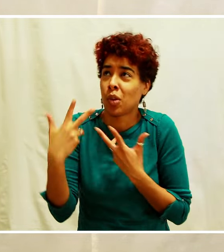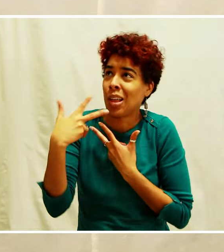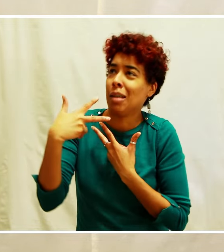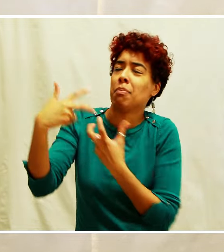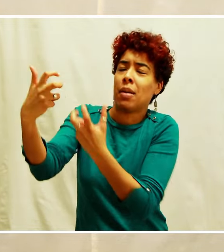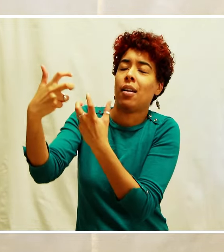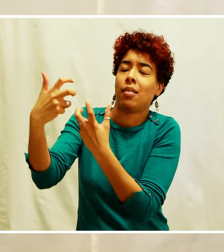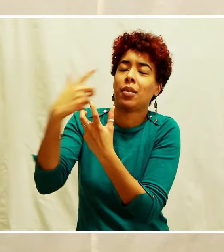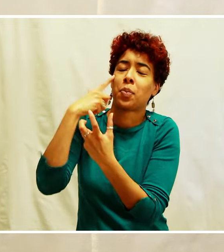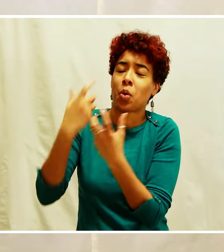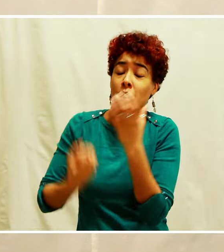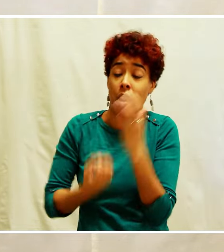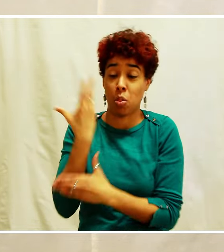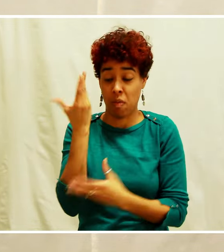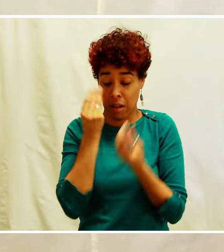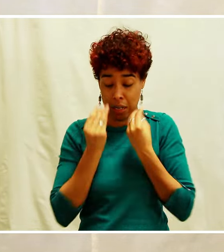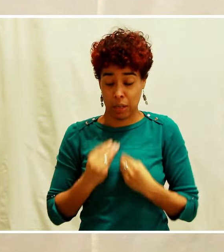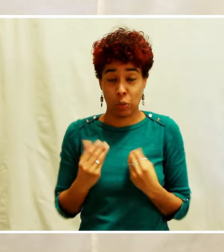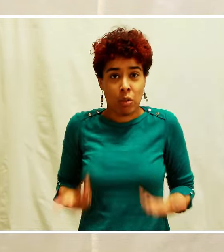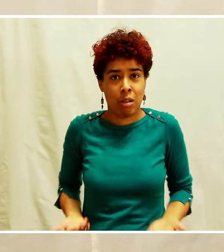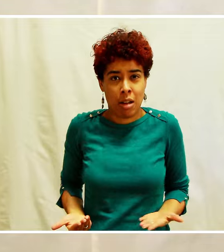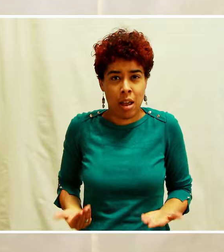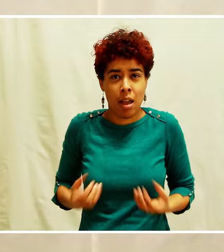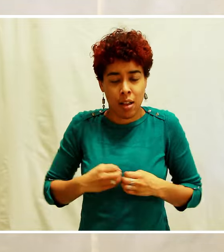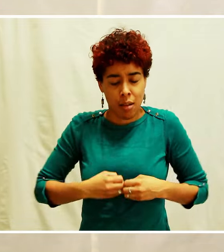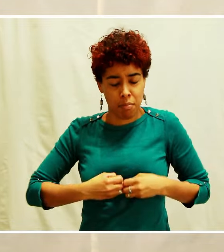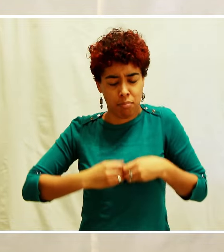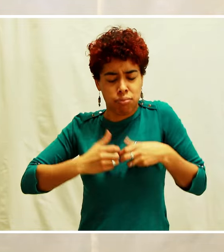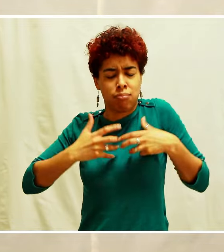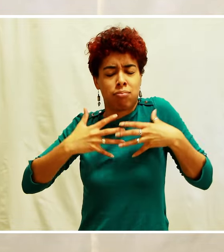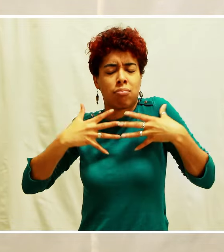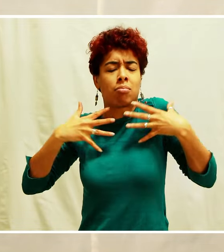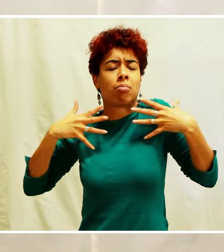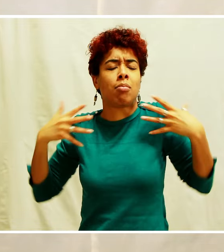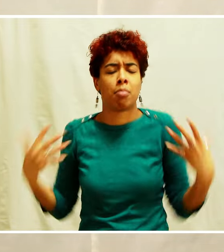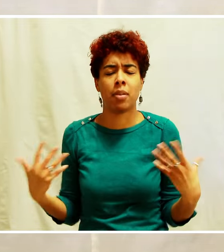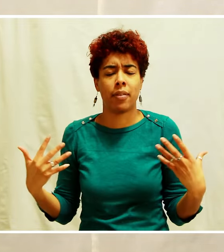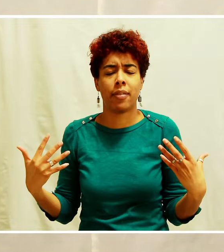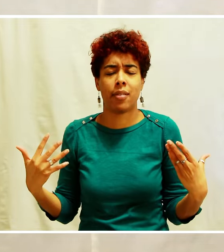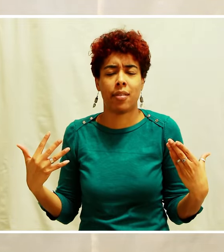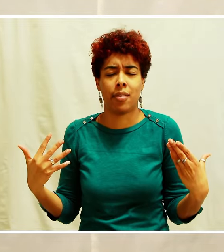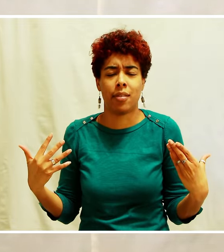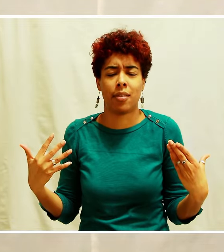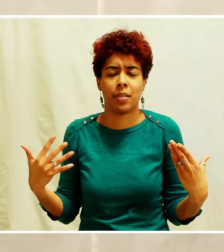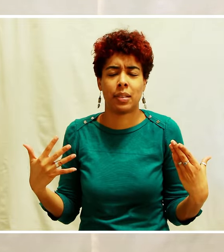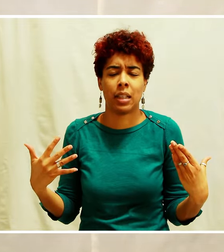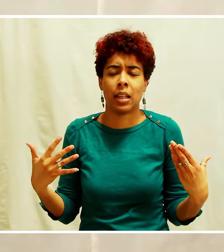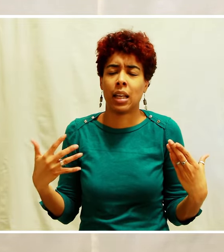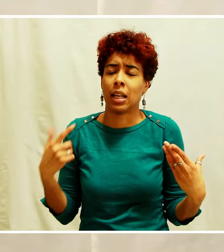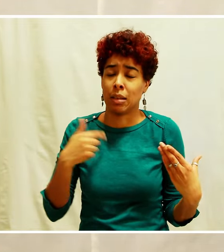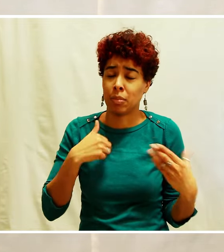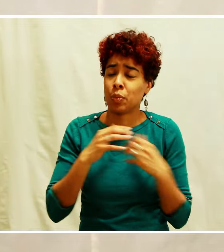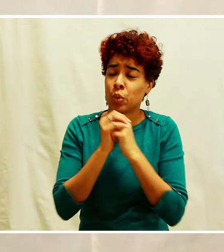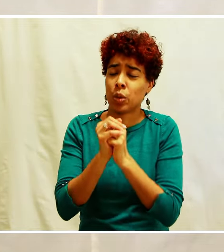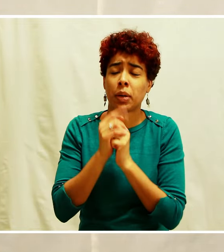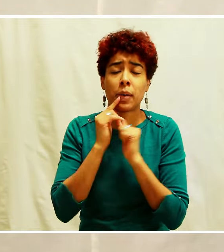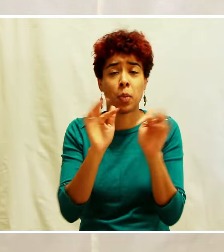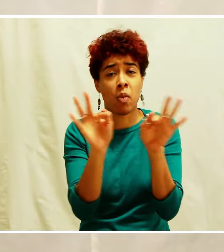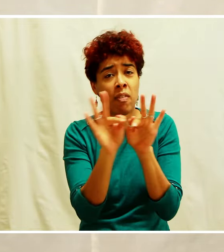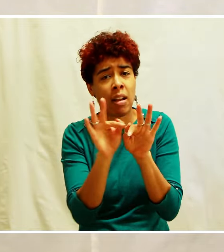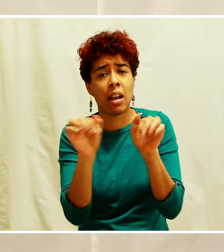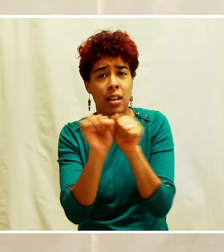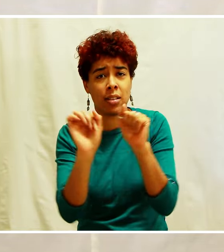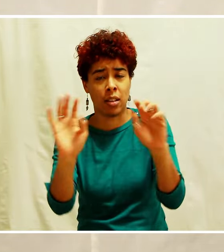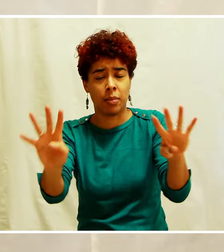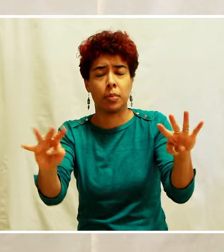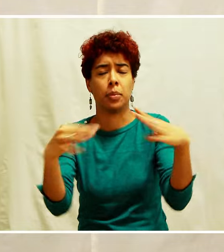afin que la nouvelle créature que nous sommes puisse prendre sa pleine dimension. Et je te prie pour que mes frères, mes sœurs qui écoutent,